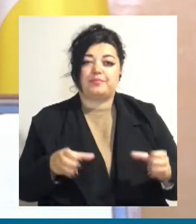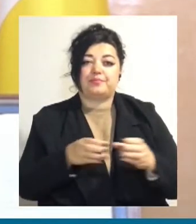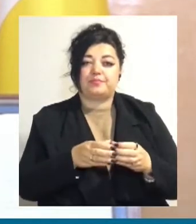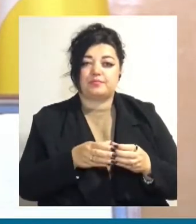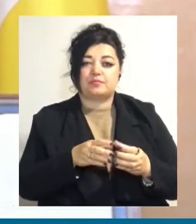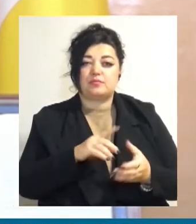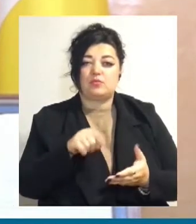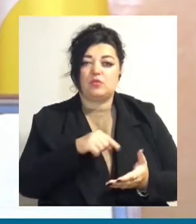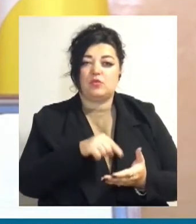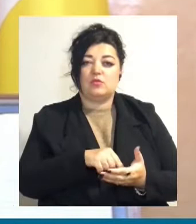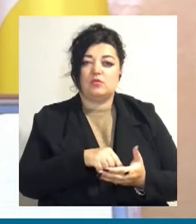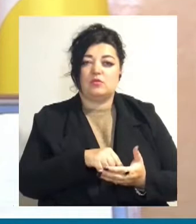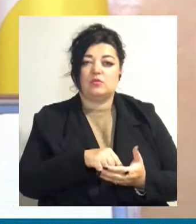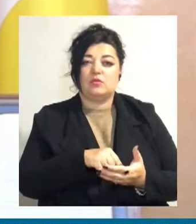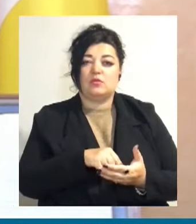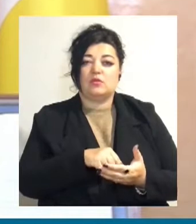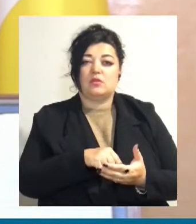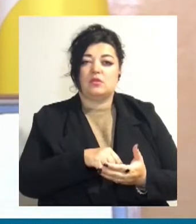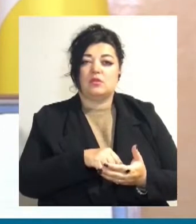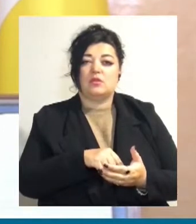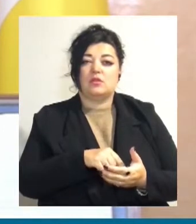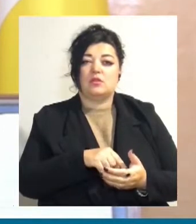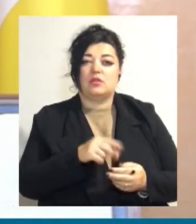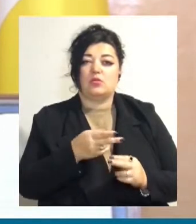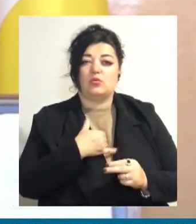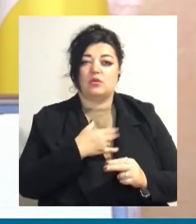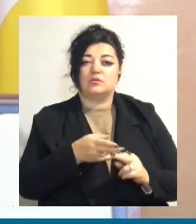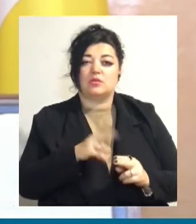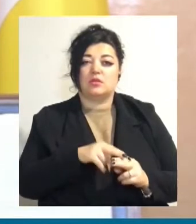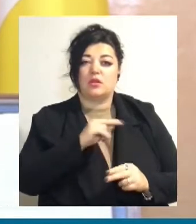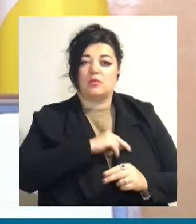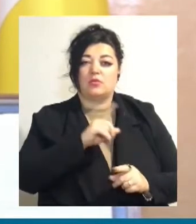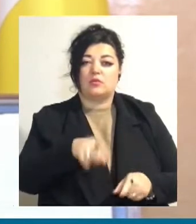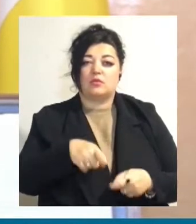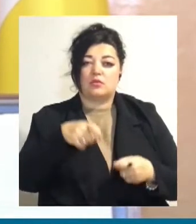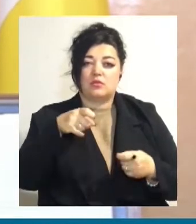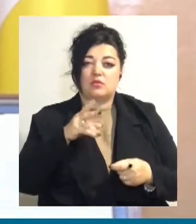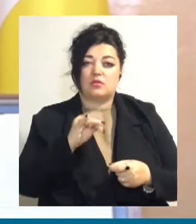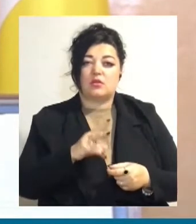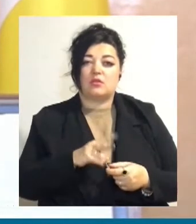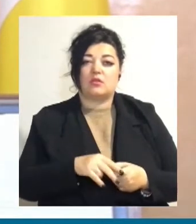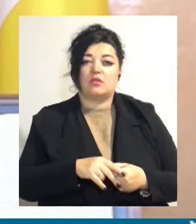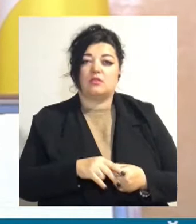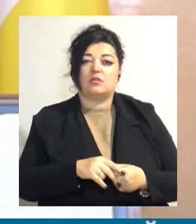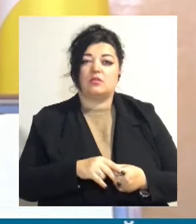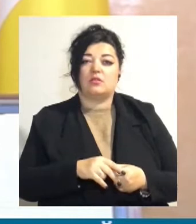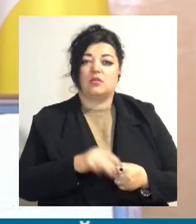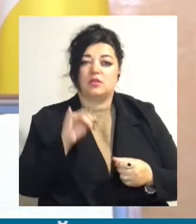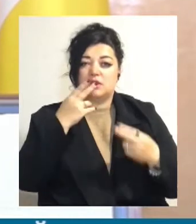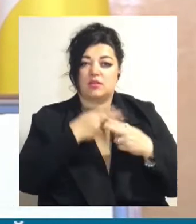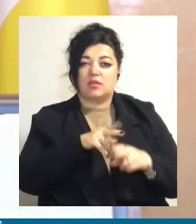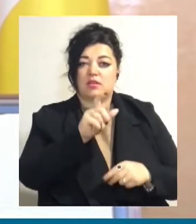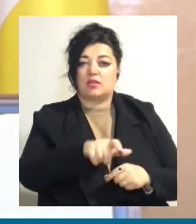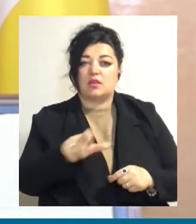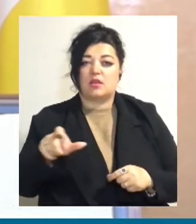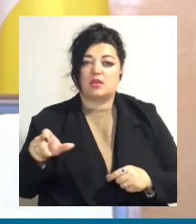Транс». У нас це роботає 9 единиц техніки. І